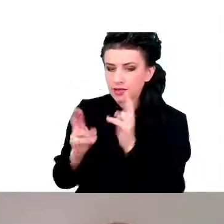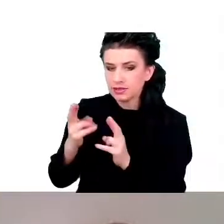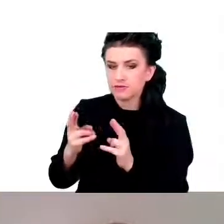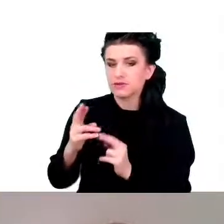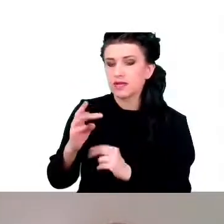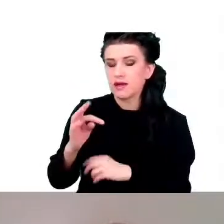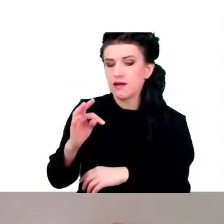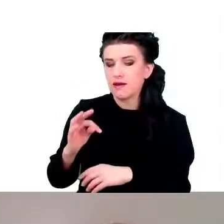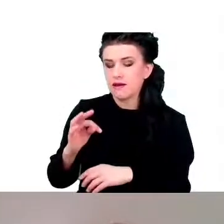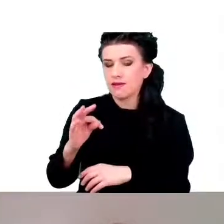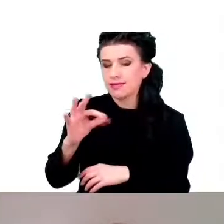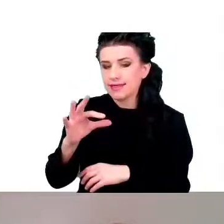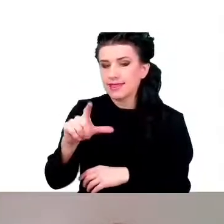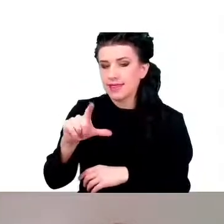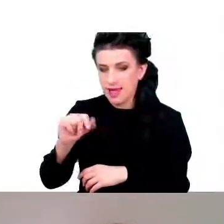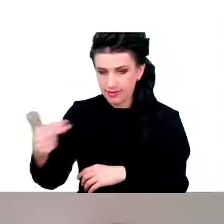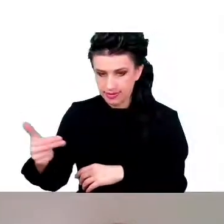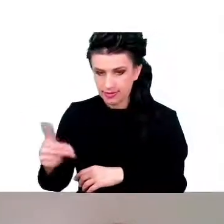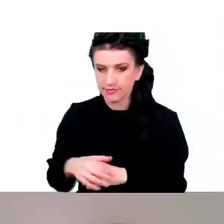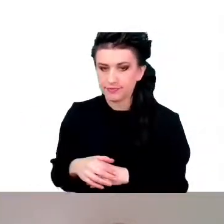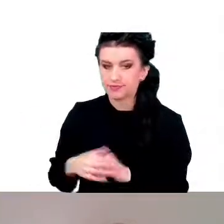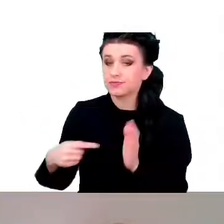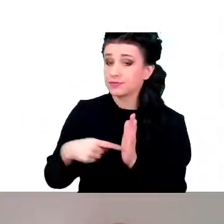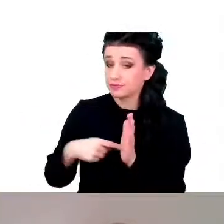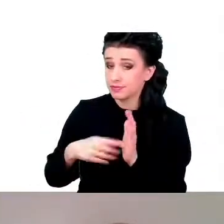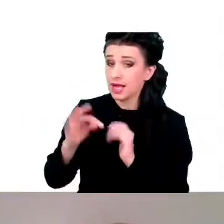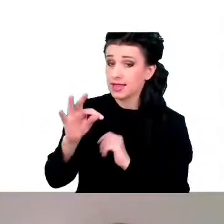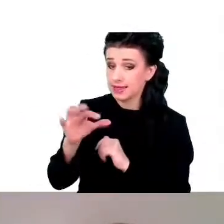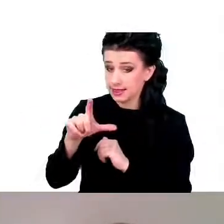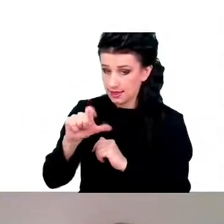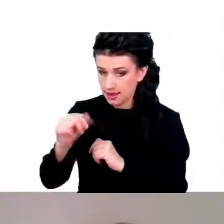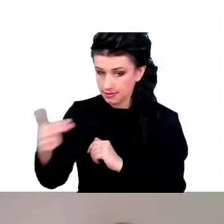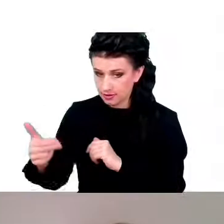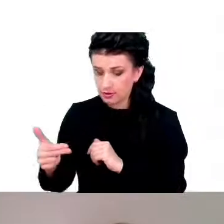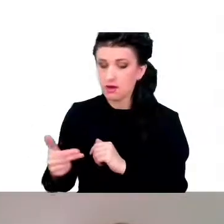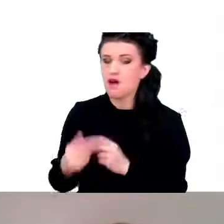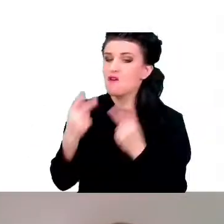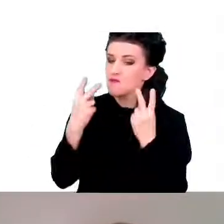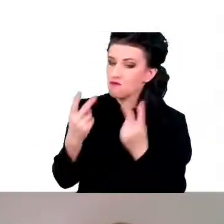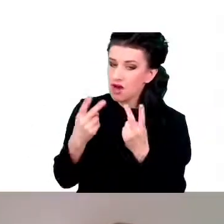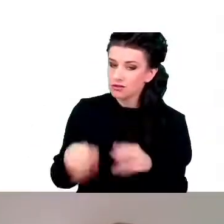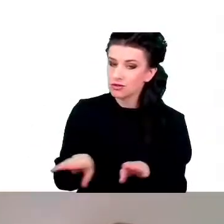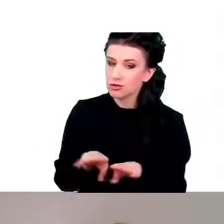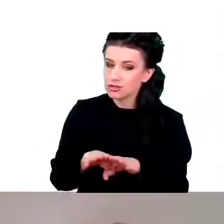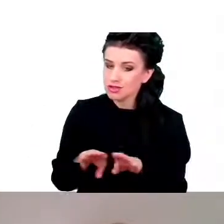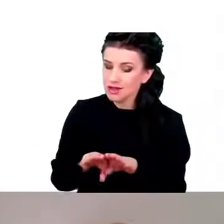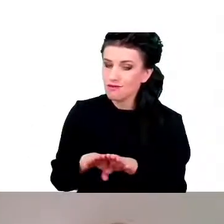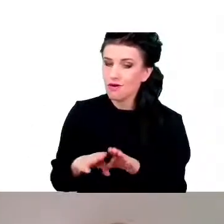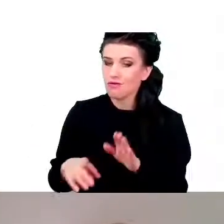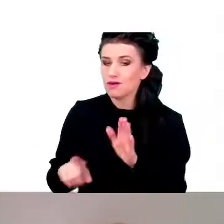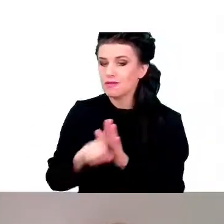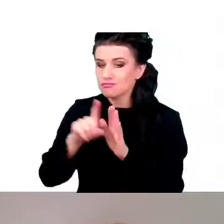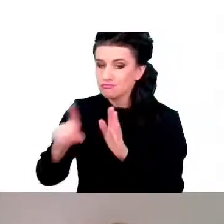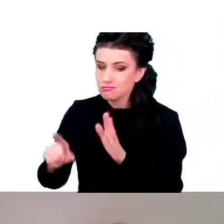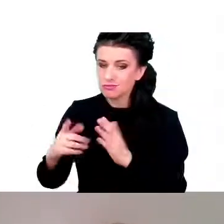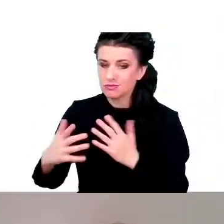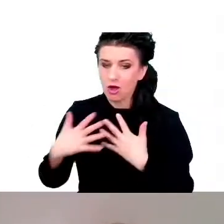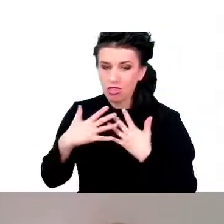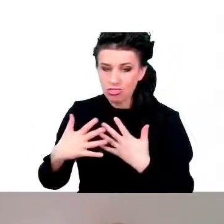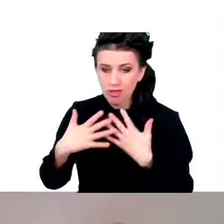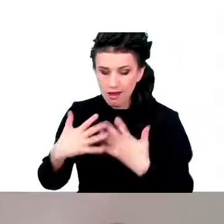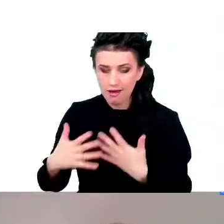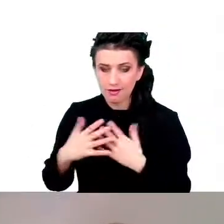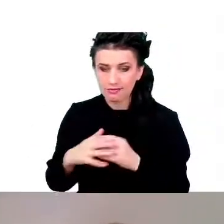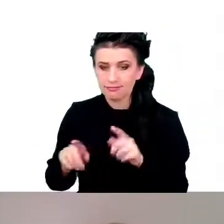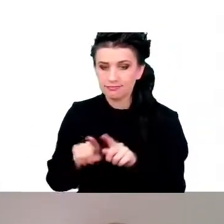tlenu, które są niezbędne w łańcuchu oddechowym, do tego, żeby tę energię w